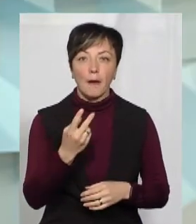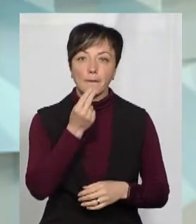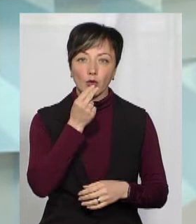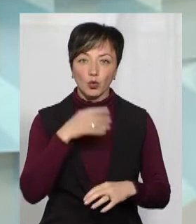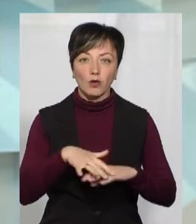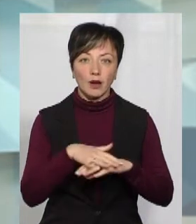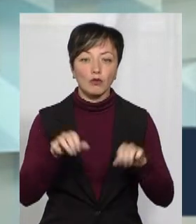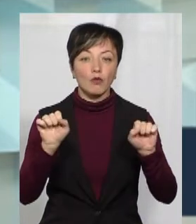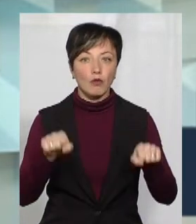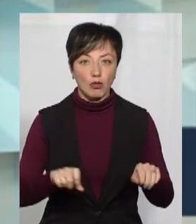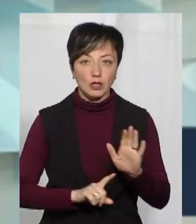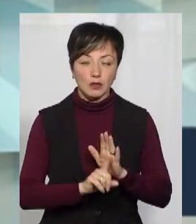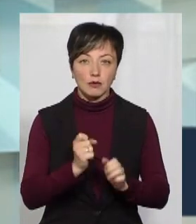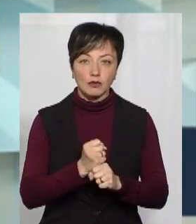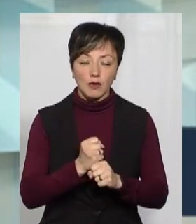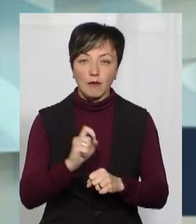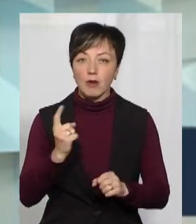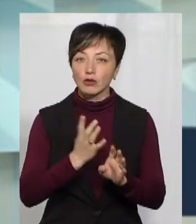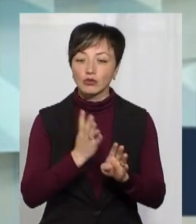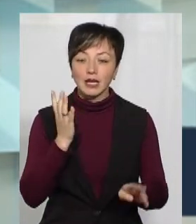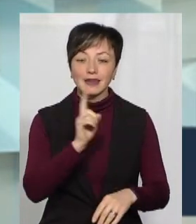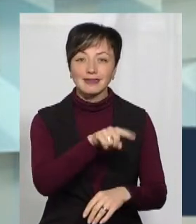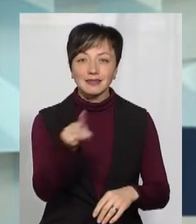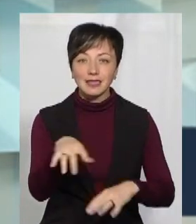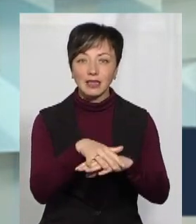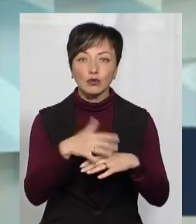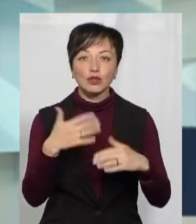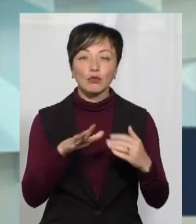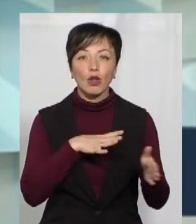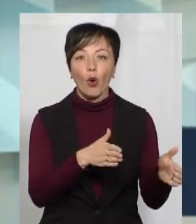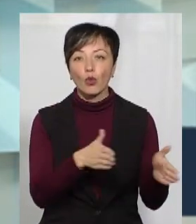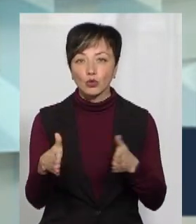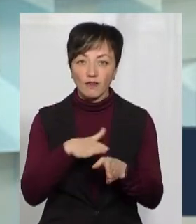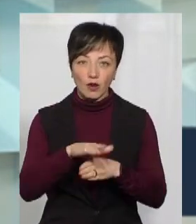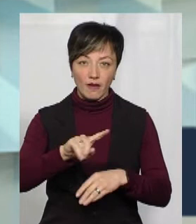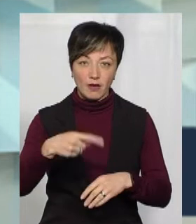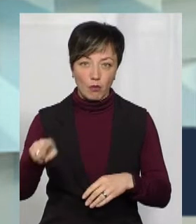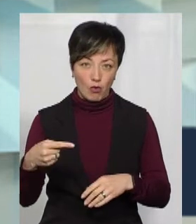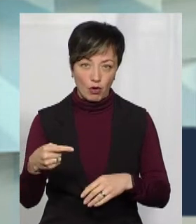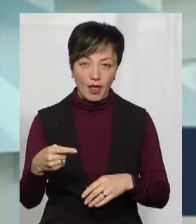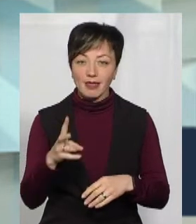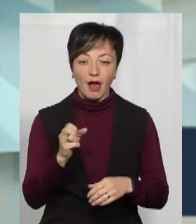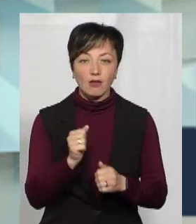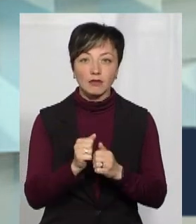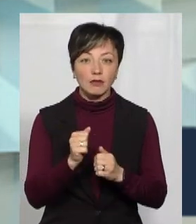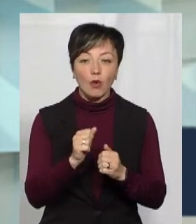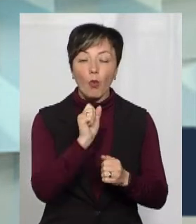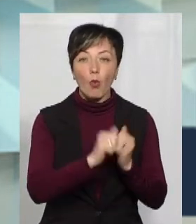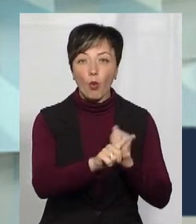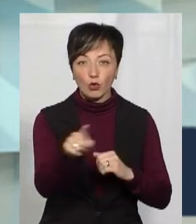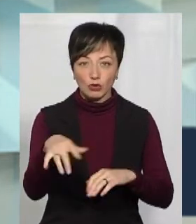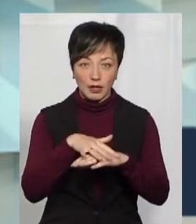може запрацювати. Запрацювали в першу чергу ті ринки, які вже були готові виконати вимоги встановлені. Тому що не кожен ринок